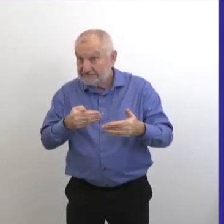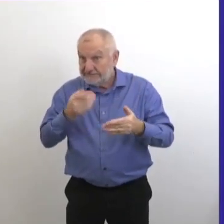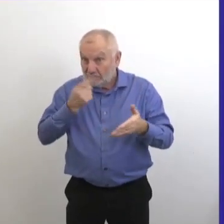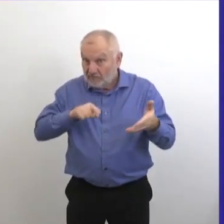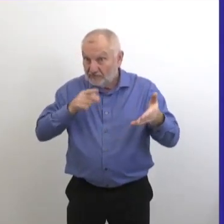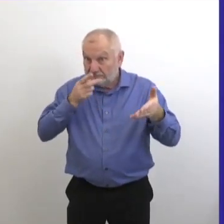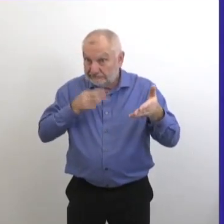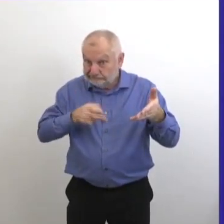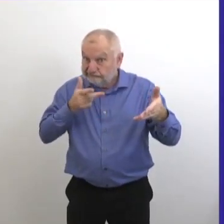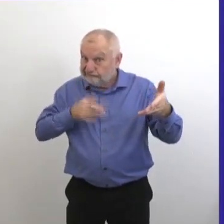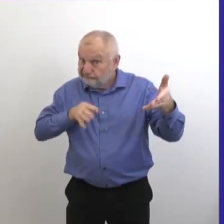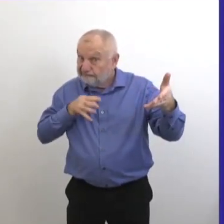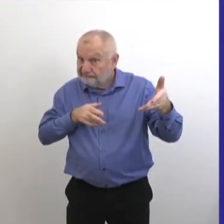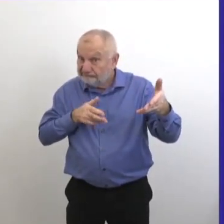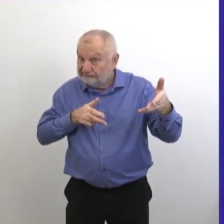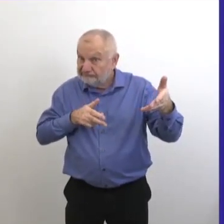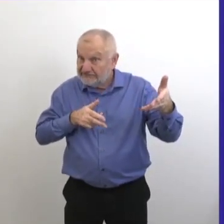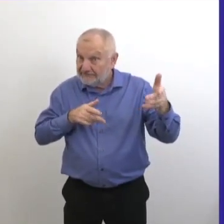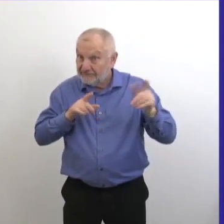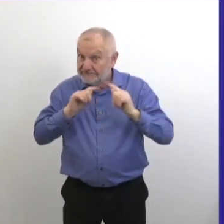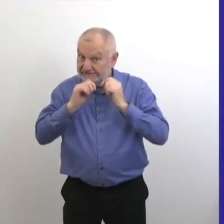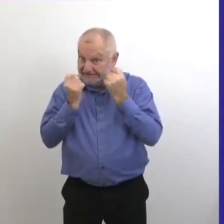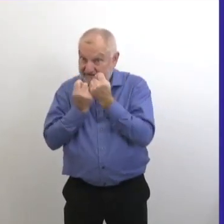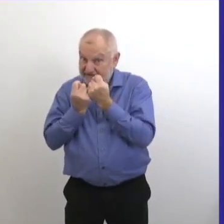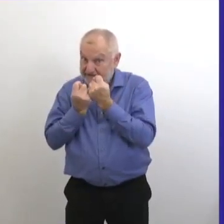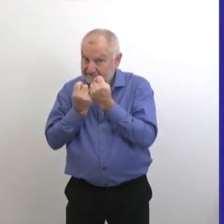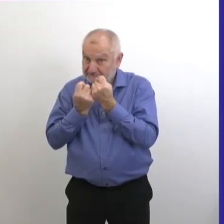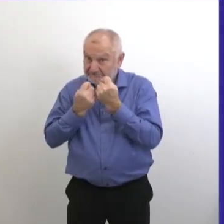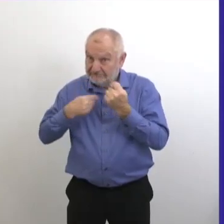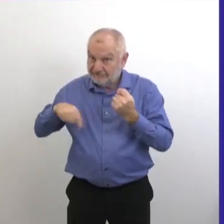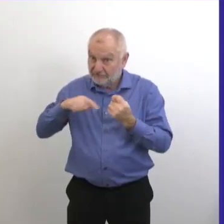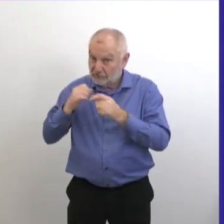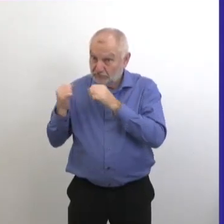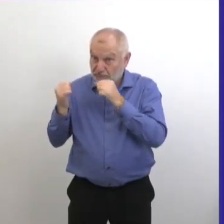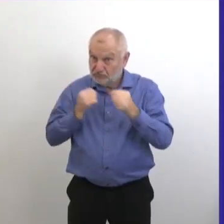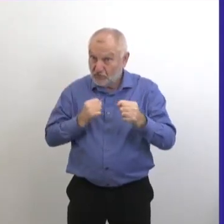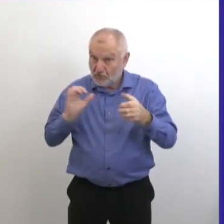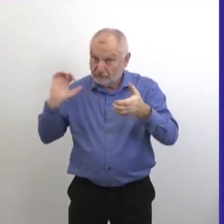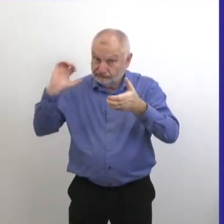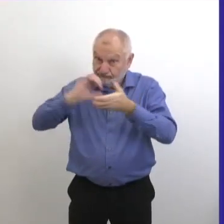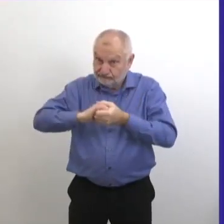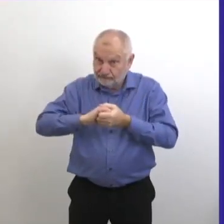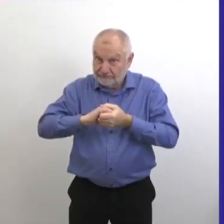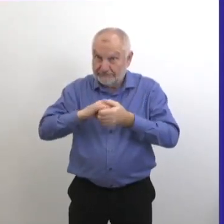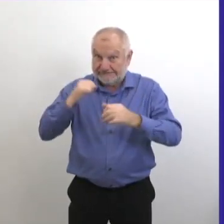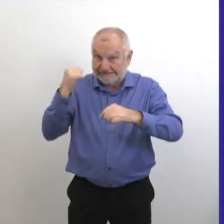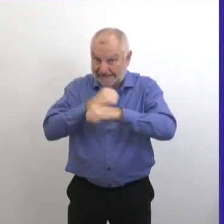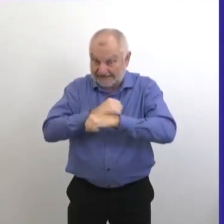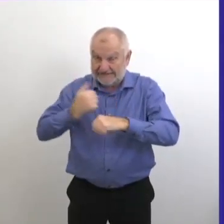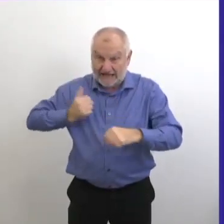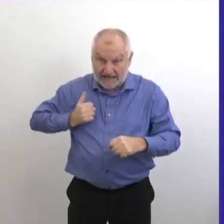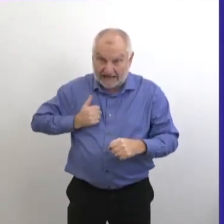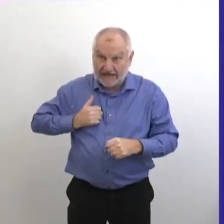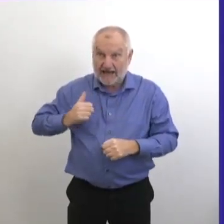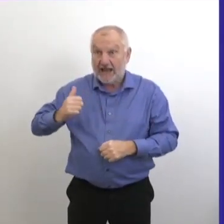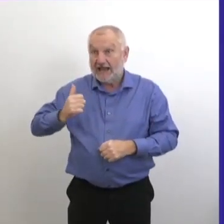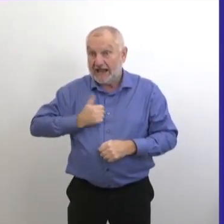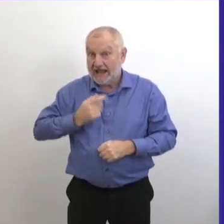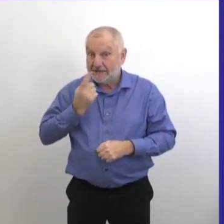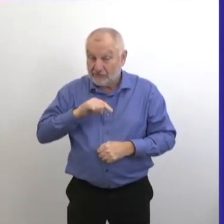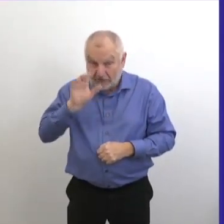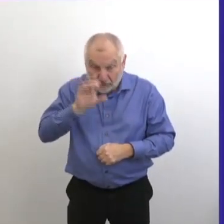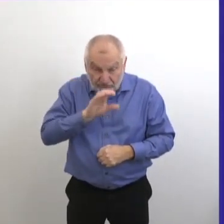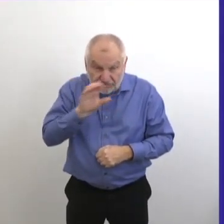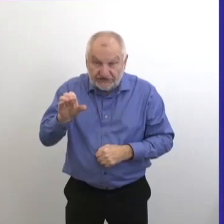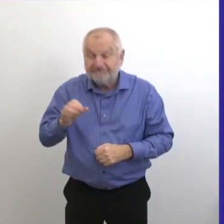Cela veut dire que nous renforçons notre équipe avec des relations, avec des organisations telles que Statistique Canada et la Croix